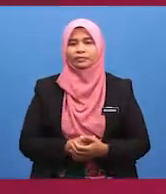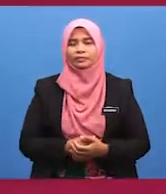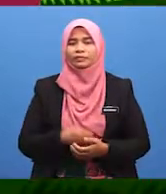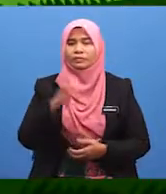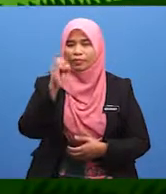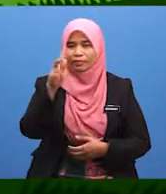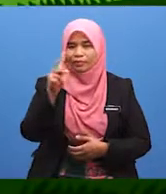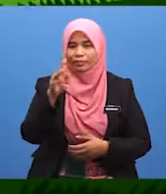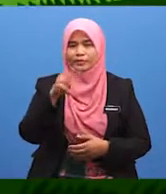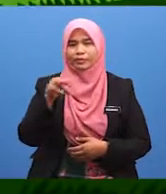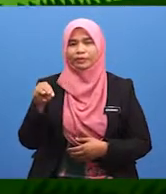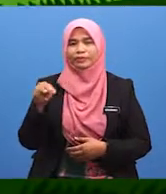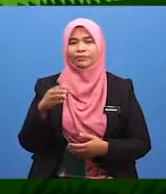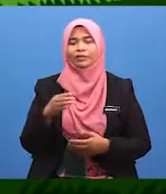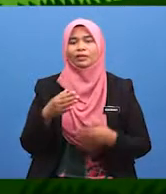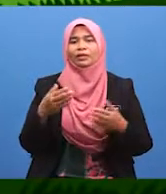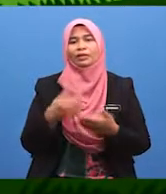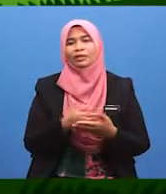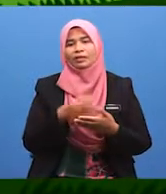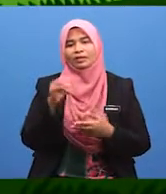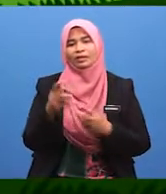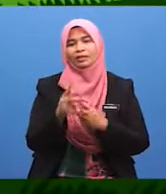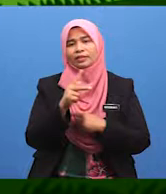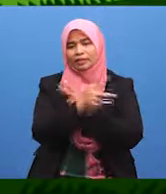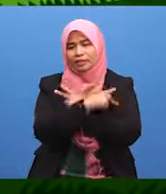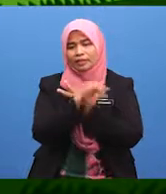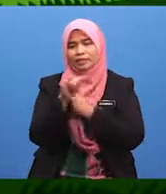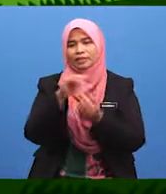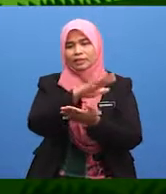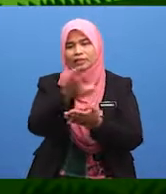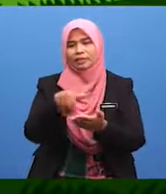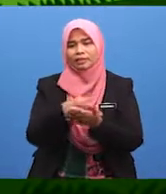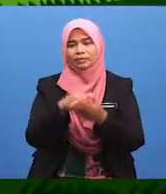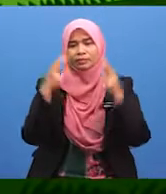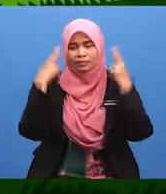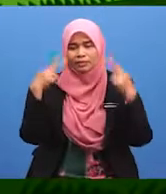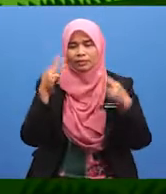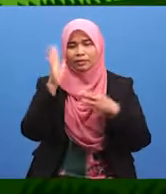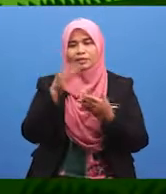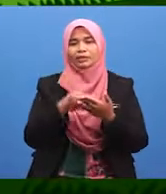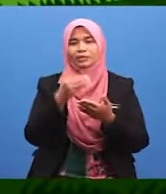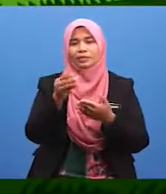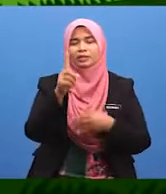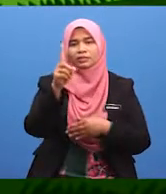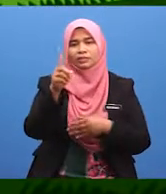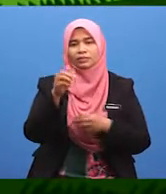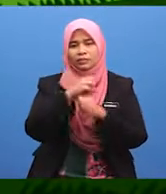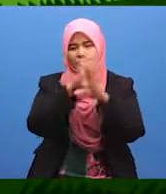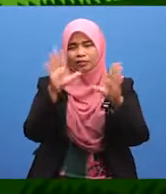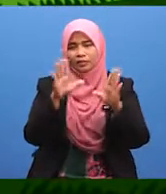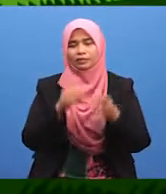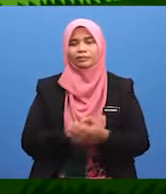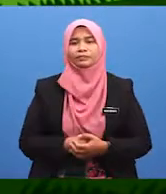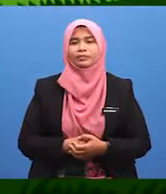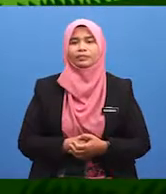Okey murid-murid, anak-anak yang dikasih sekalian, usas akan memberi satu